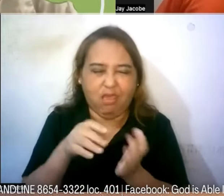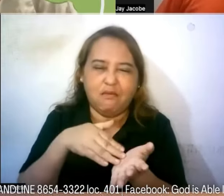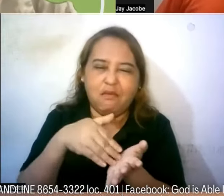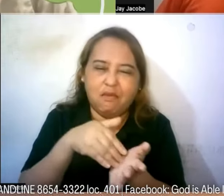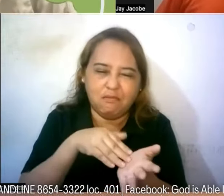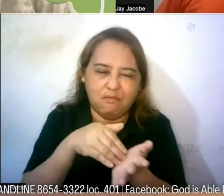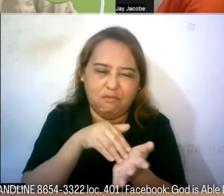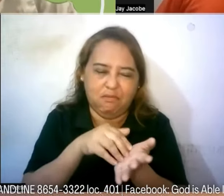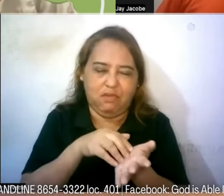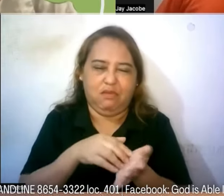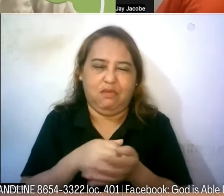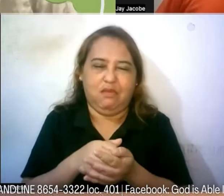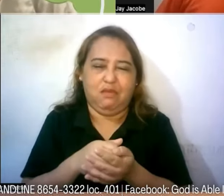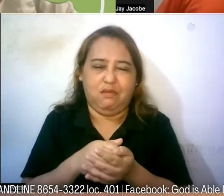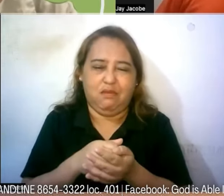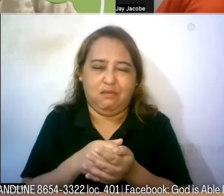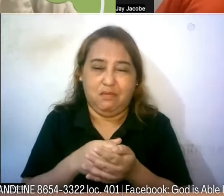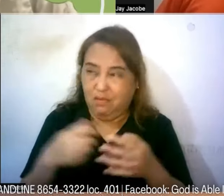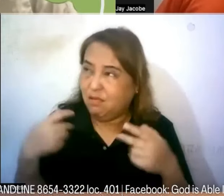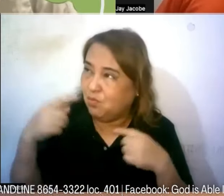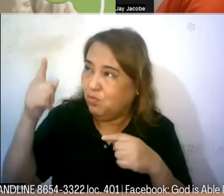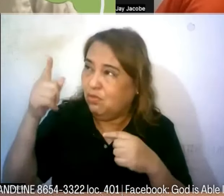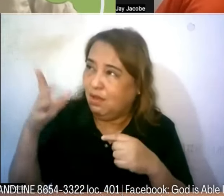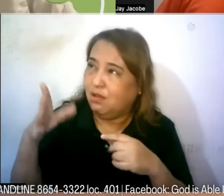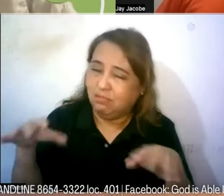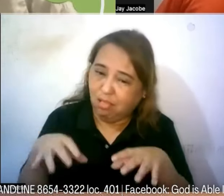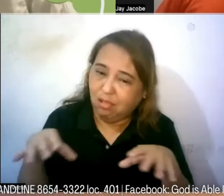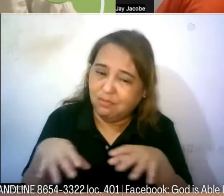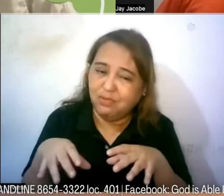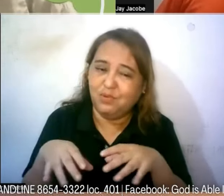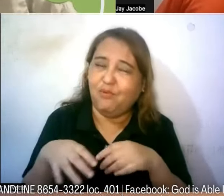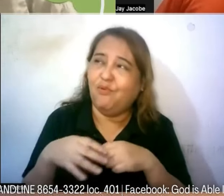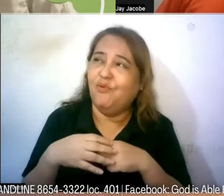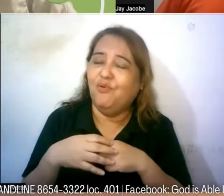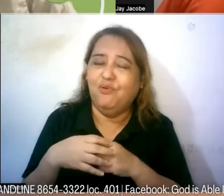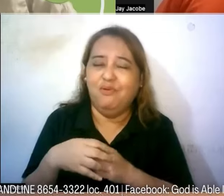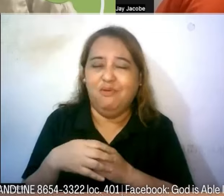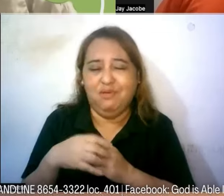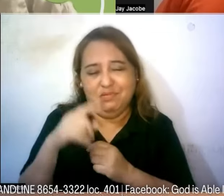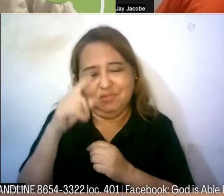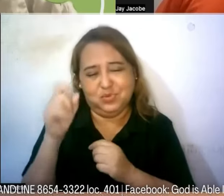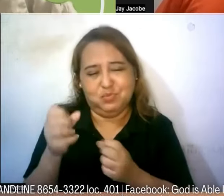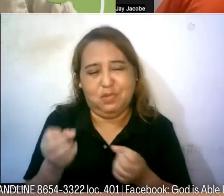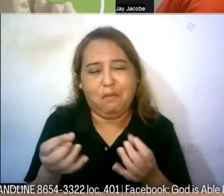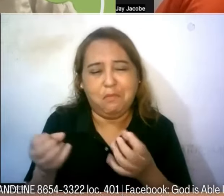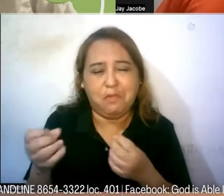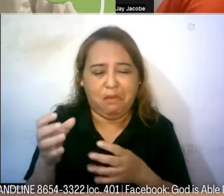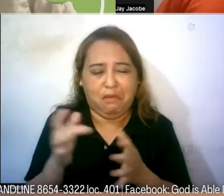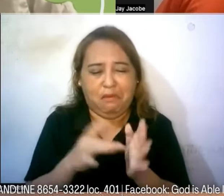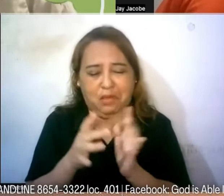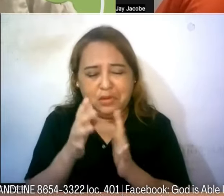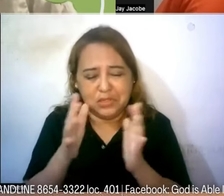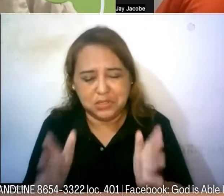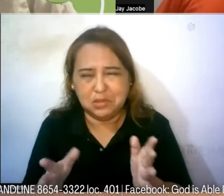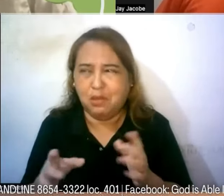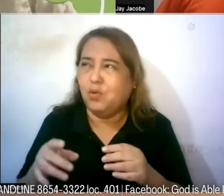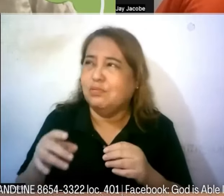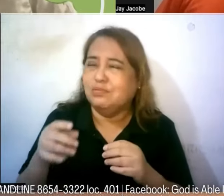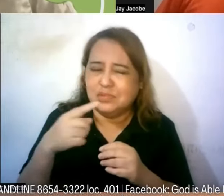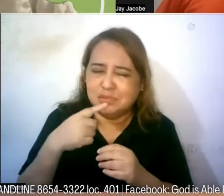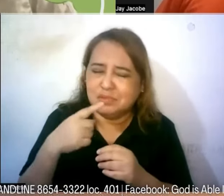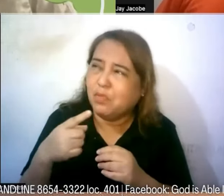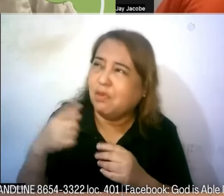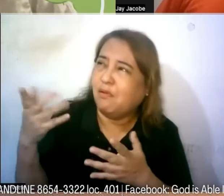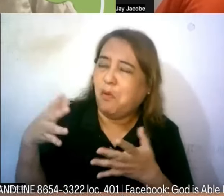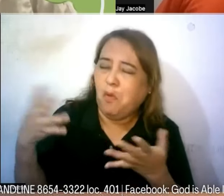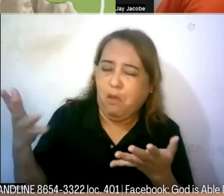tinatanong natin may ginagawa pa kaya ang Diyos kasi parang feeling na maraming Christian ngayon talunan sila o walang ginagawa ang Diyos napakahirap